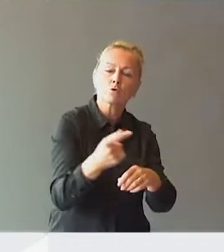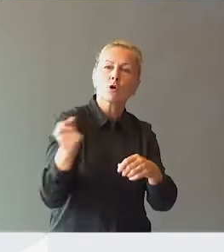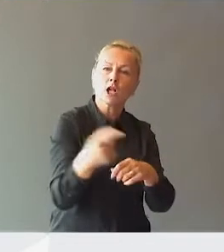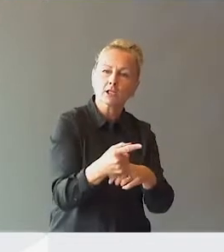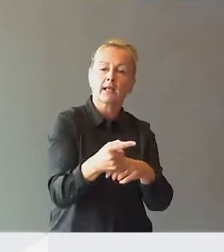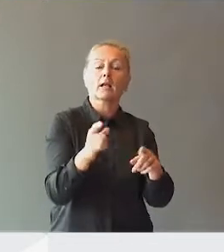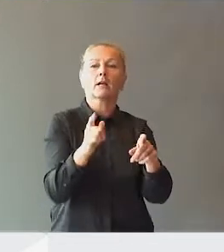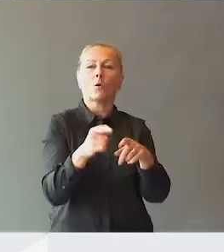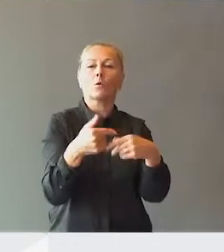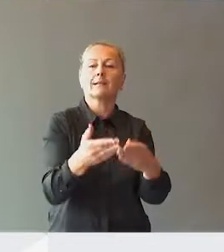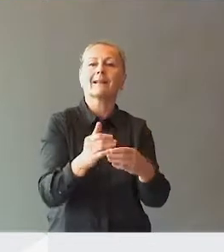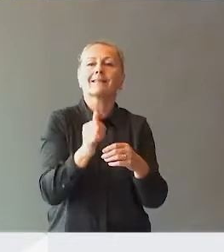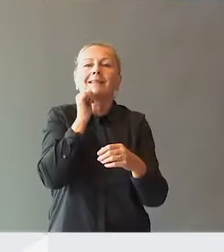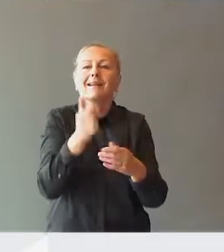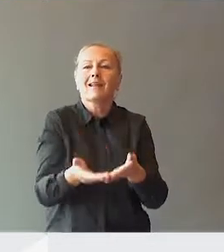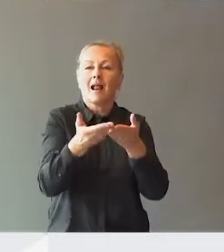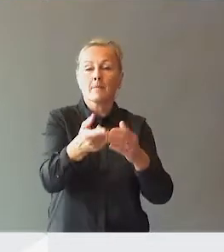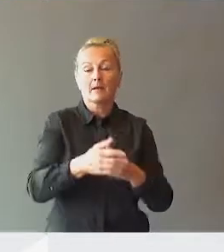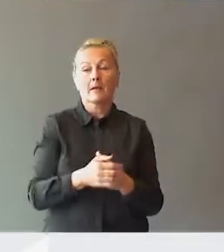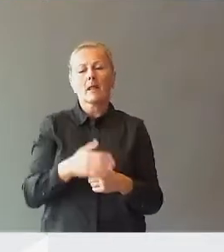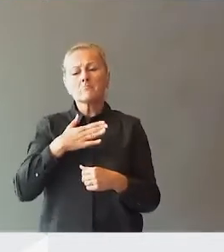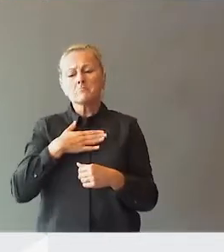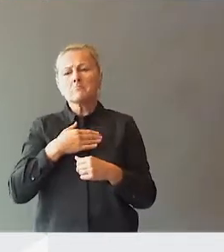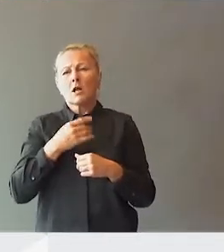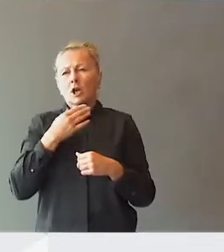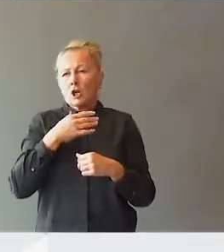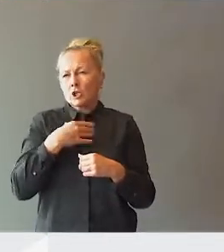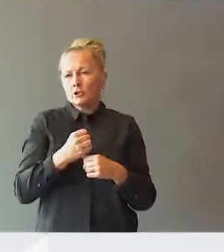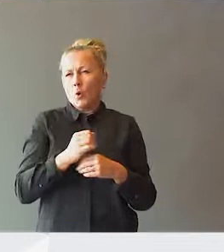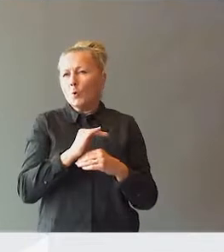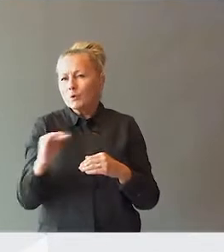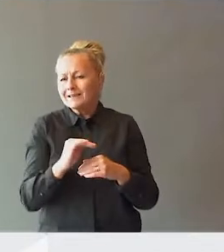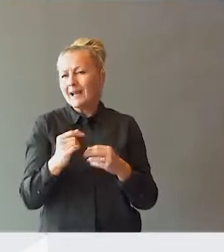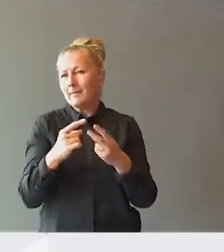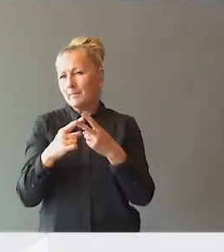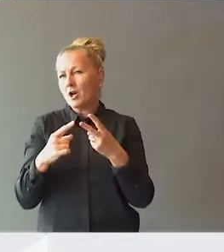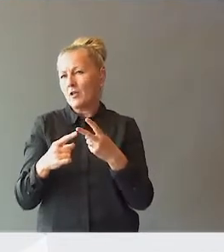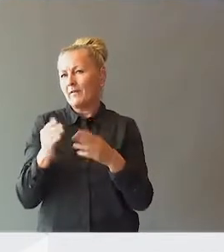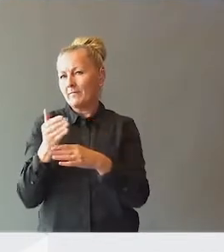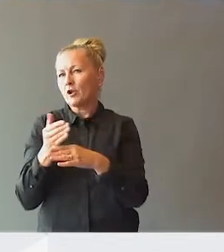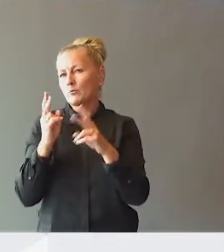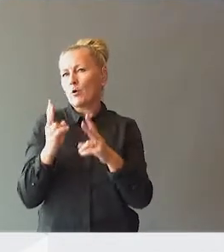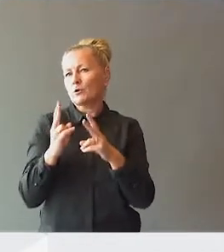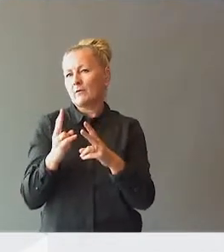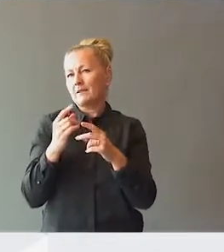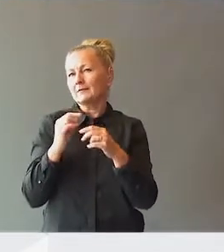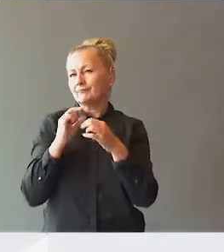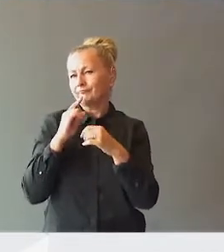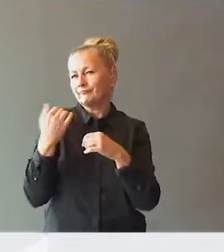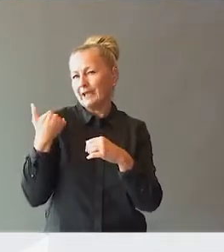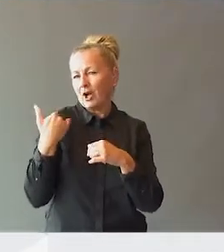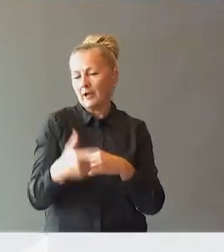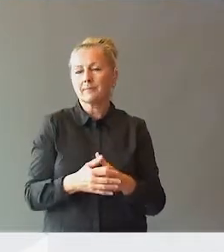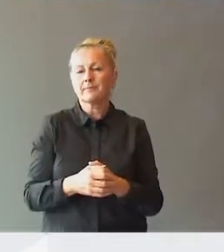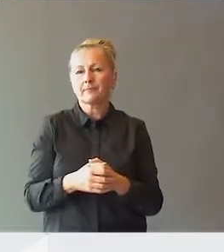gi dermed tidligere hjelp. Men jeg har lyst til å understreke et par andre forhold som har vært berørt her i dag. Jeg tror at